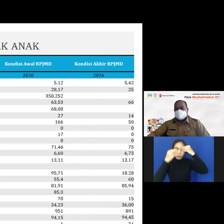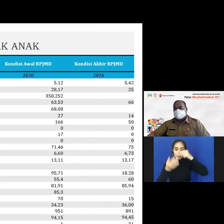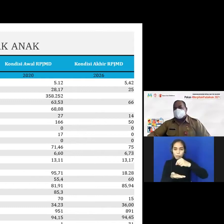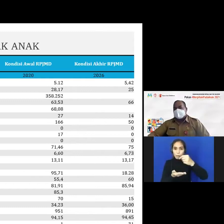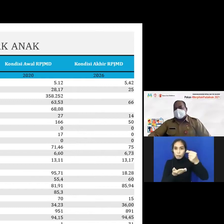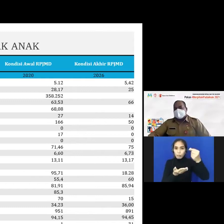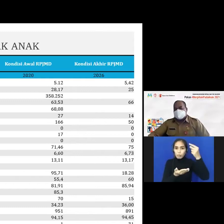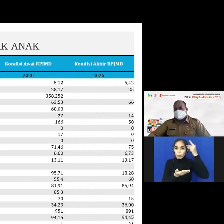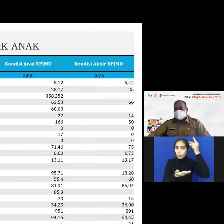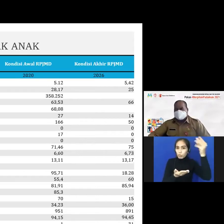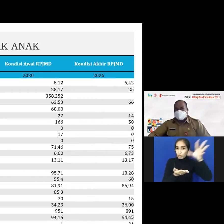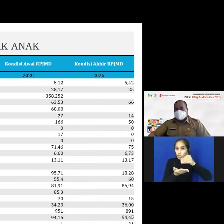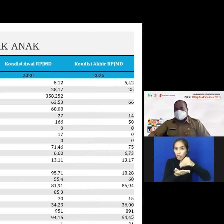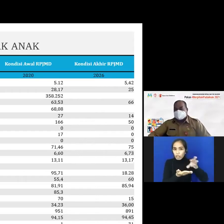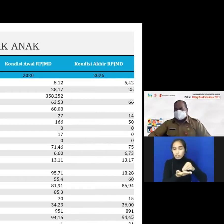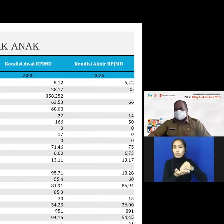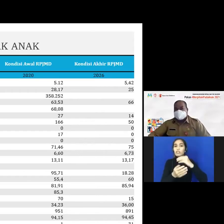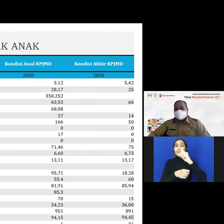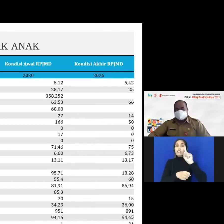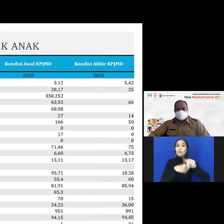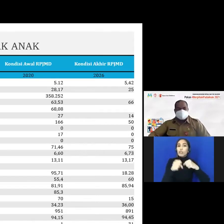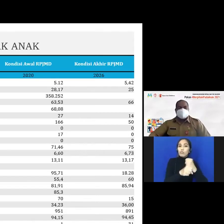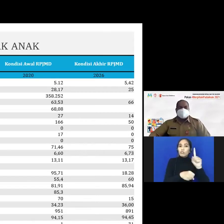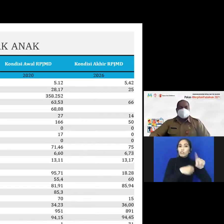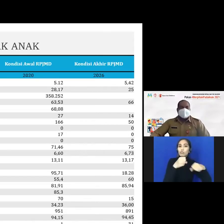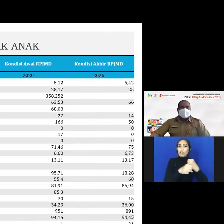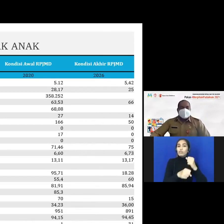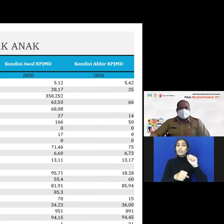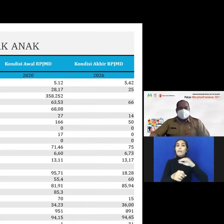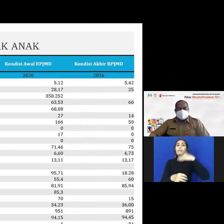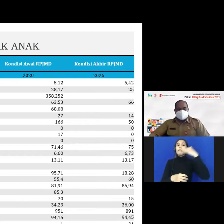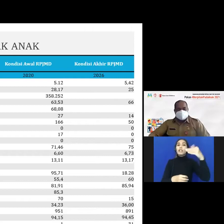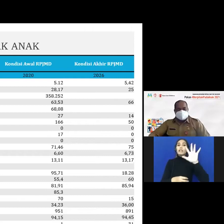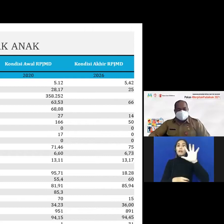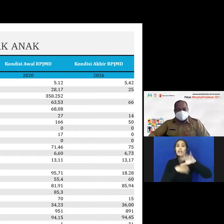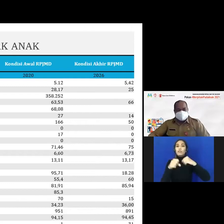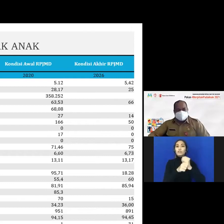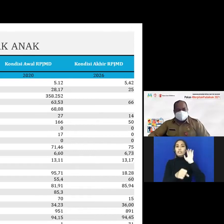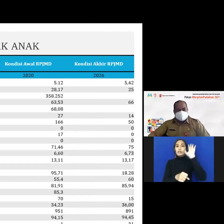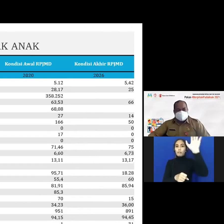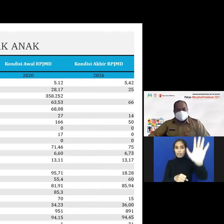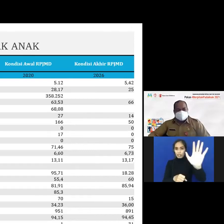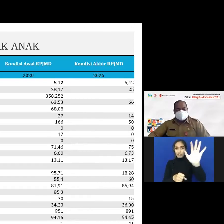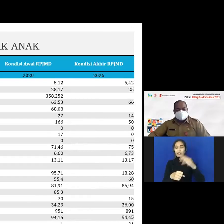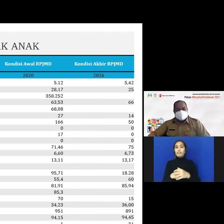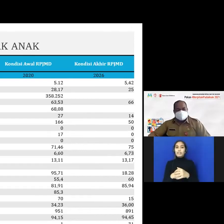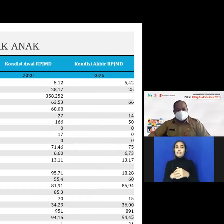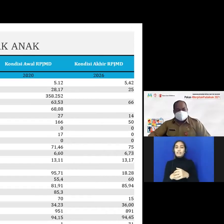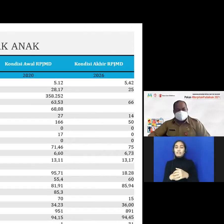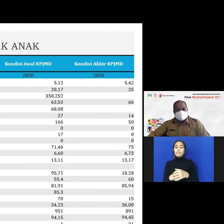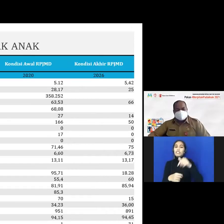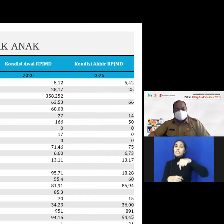tahunan maupun selama 5 tahun ke depan nah di depan Bapak Ibu sekalian ini